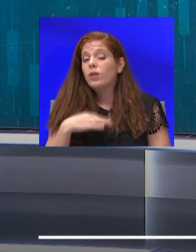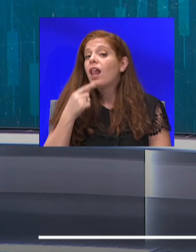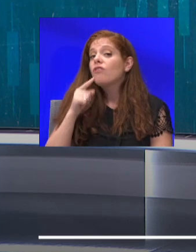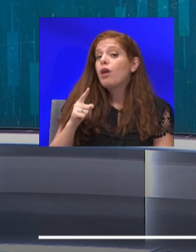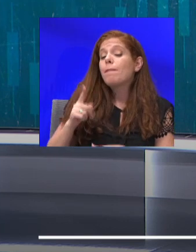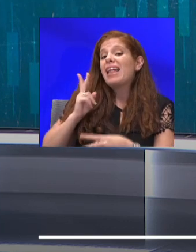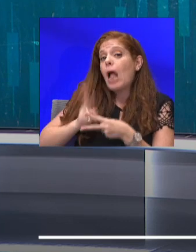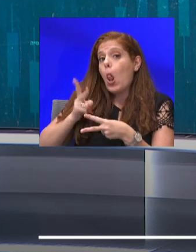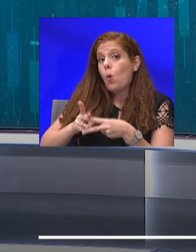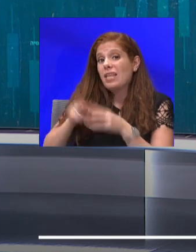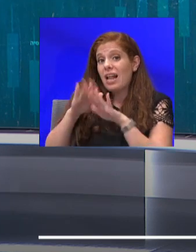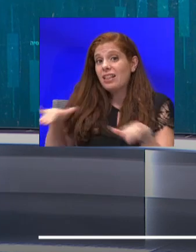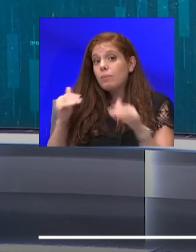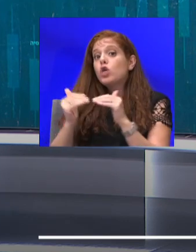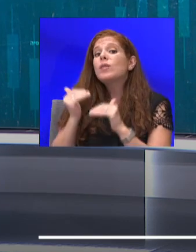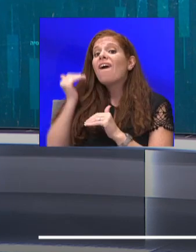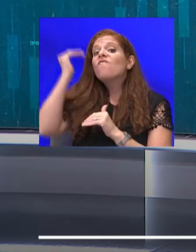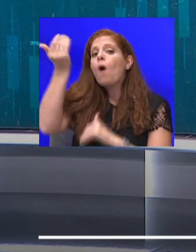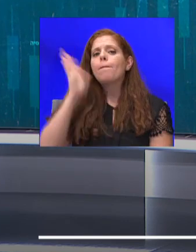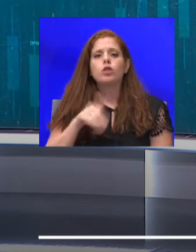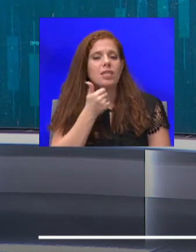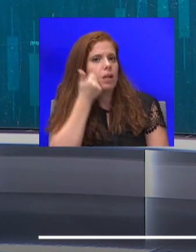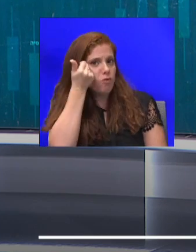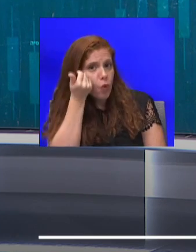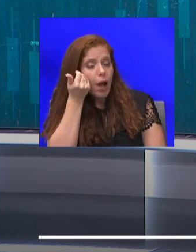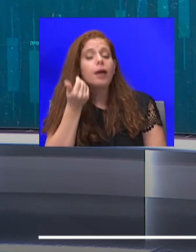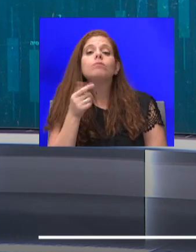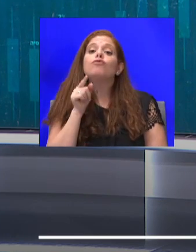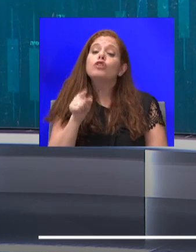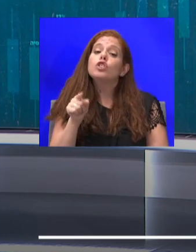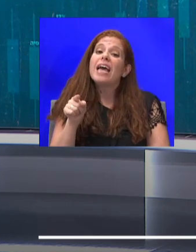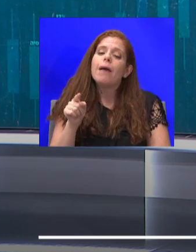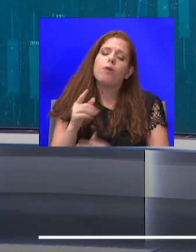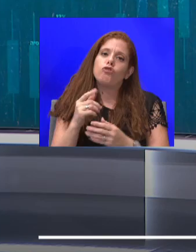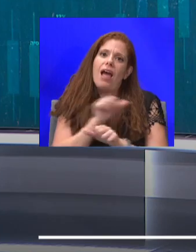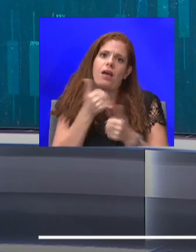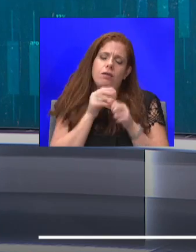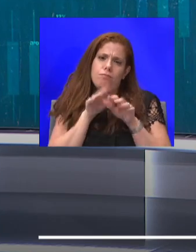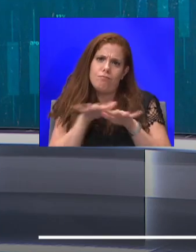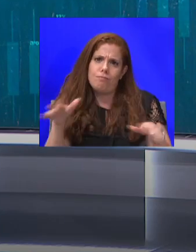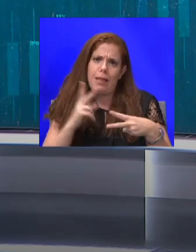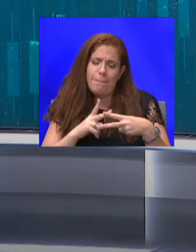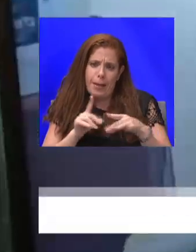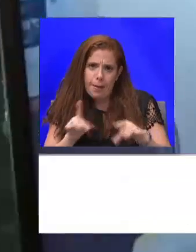מעצן מבוגרים ושהם המנוע העיקרי להדבקה. עוד על הנתונים שהושגו בקבינט בכתבה הבא.